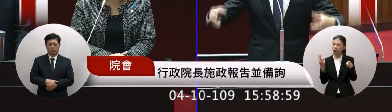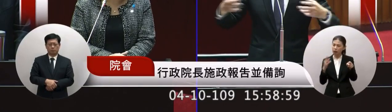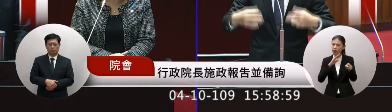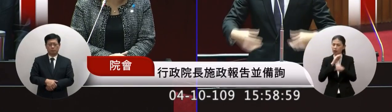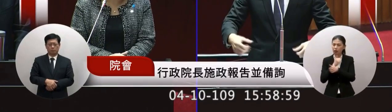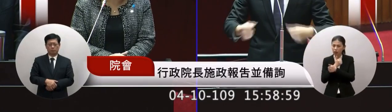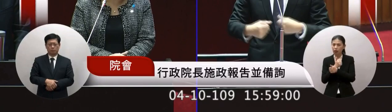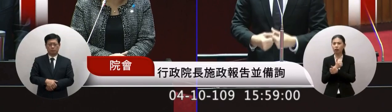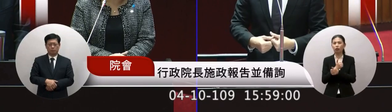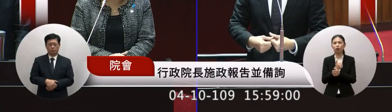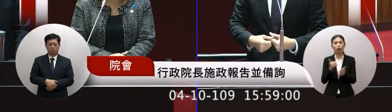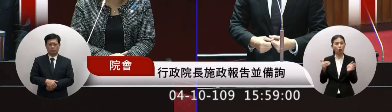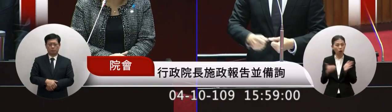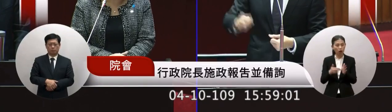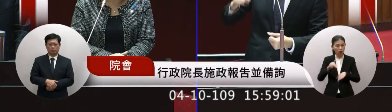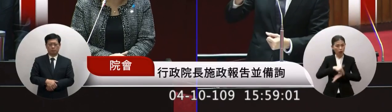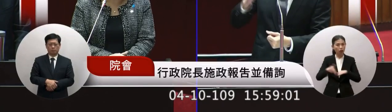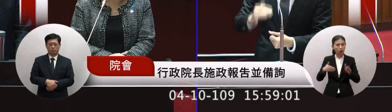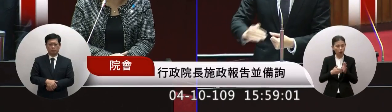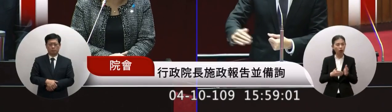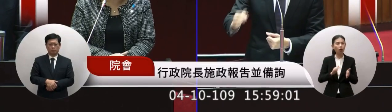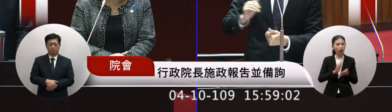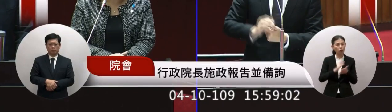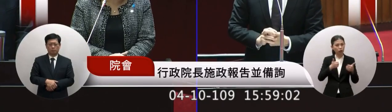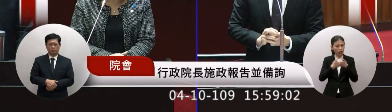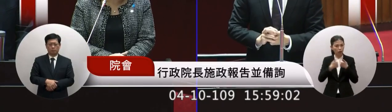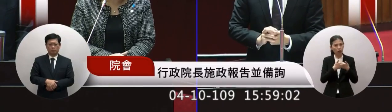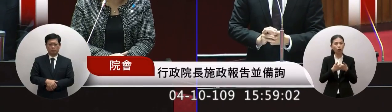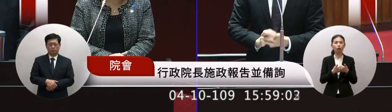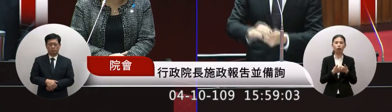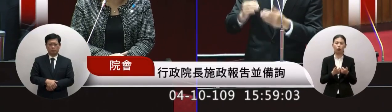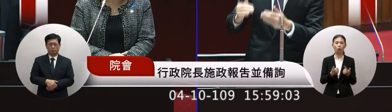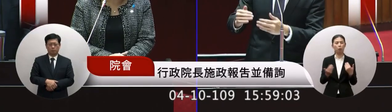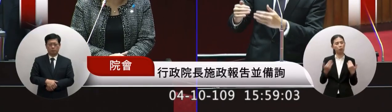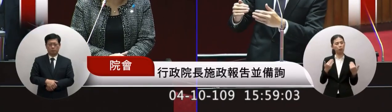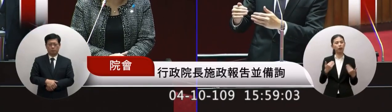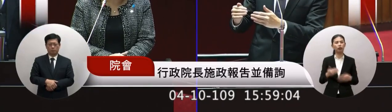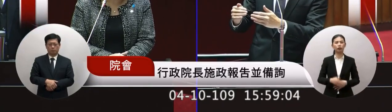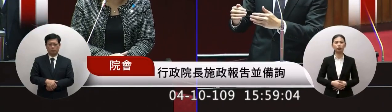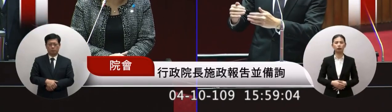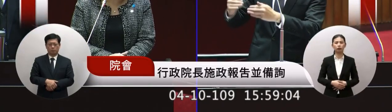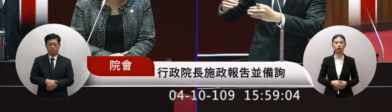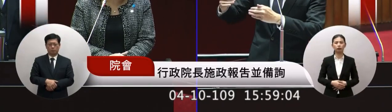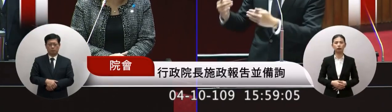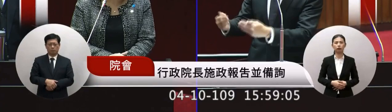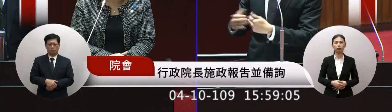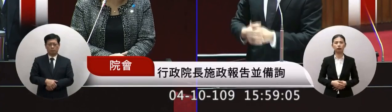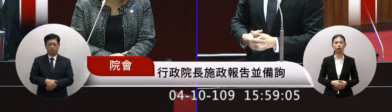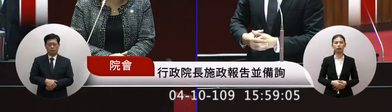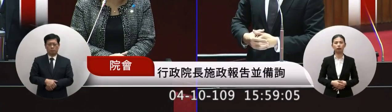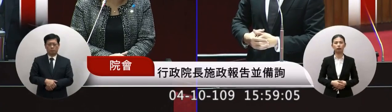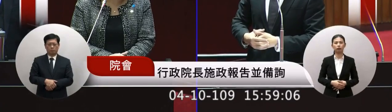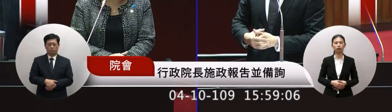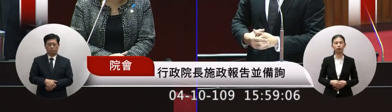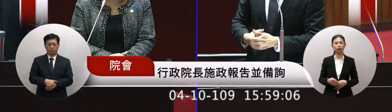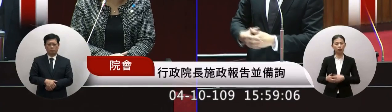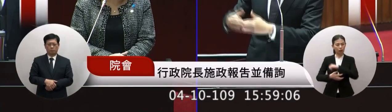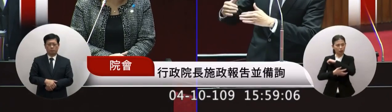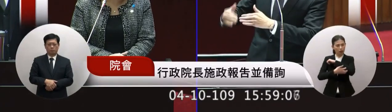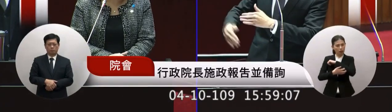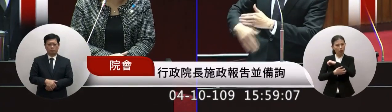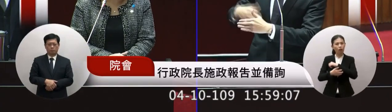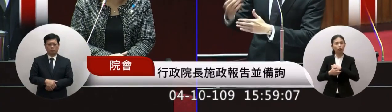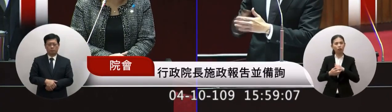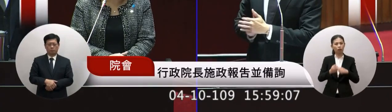會大家來參考這個聖結公主的時候就製造一個環境所以我願望說當然我們繼續保留有照顧